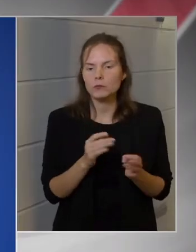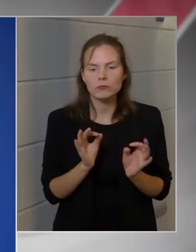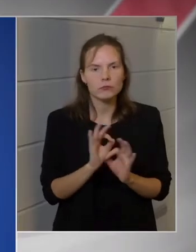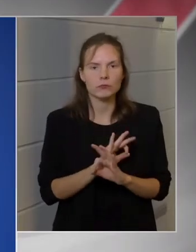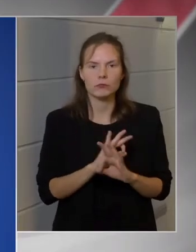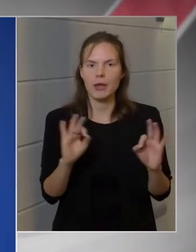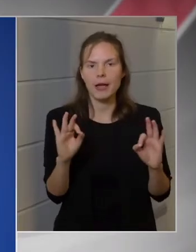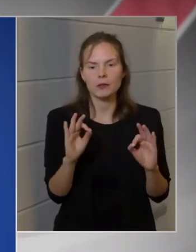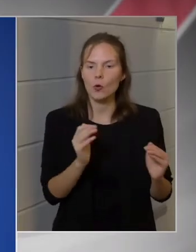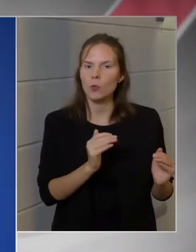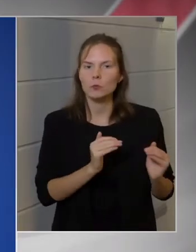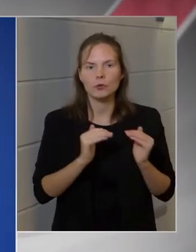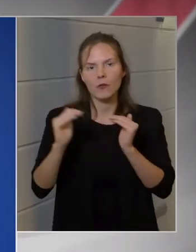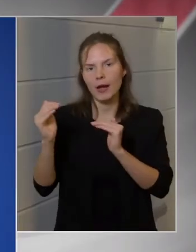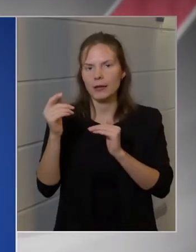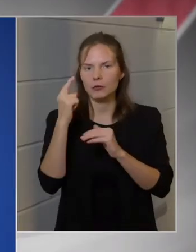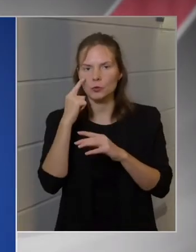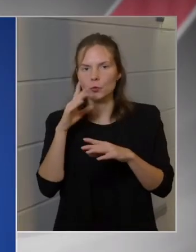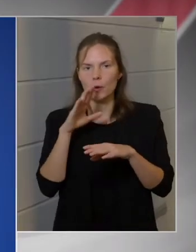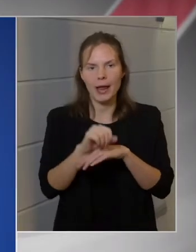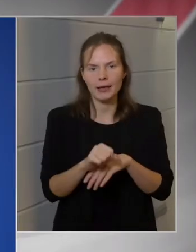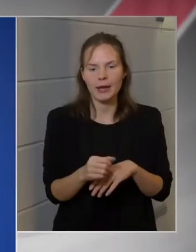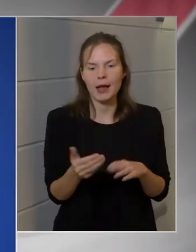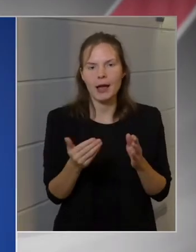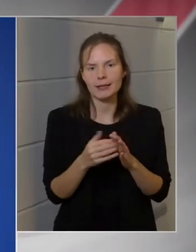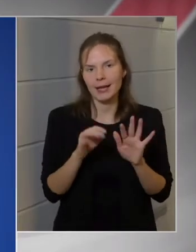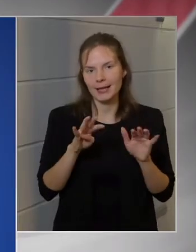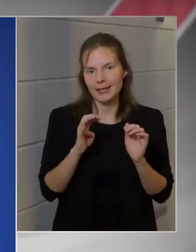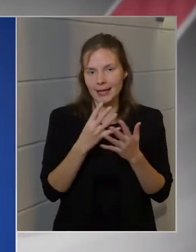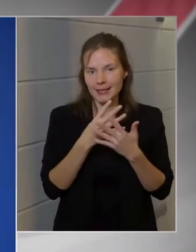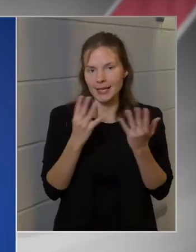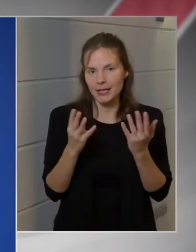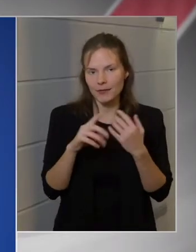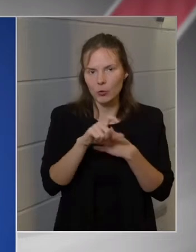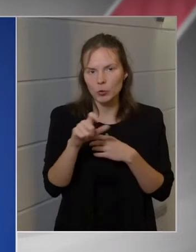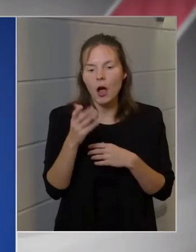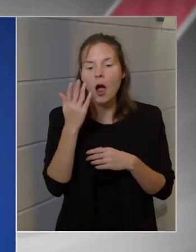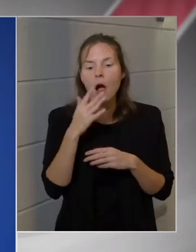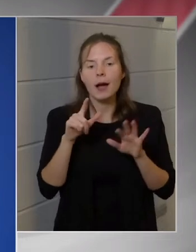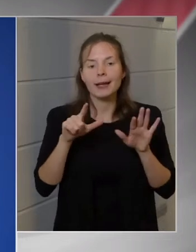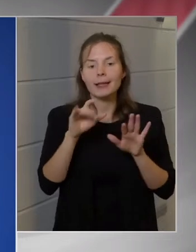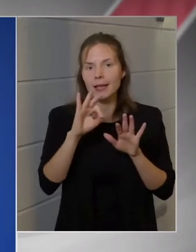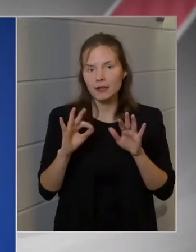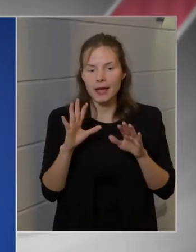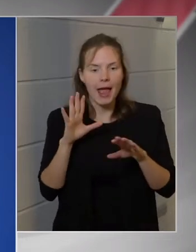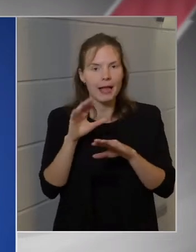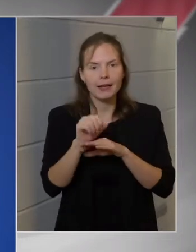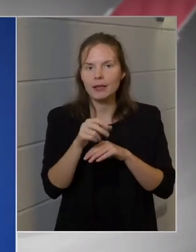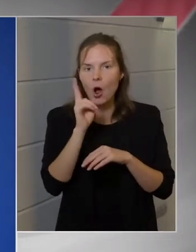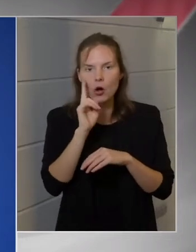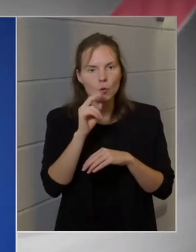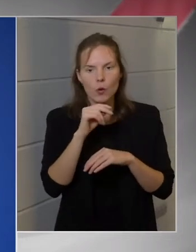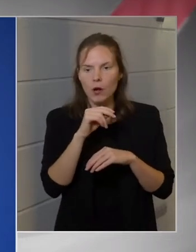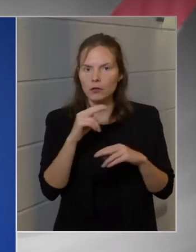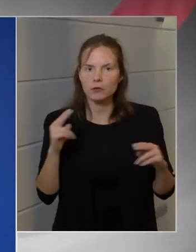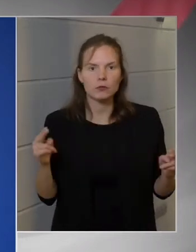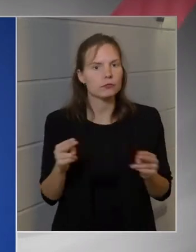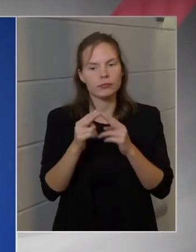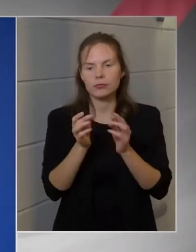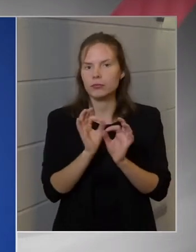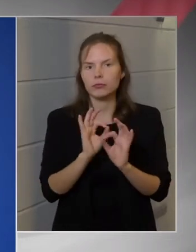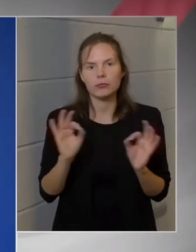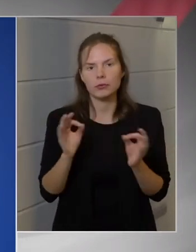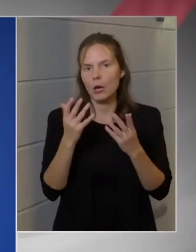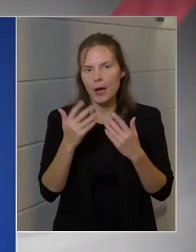legjobb növekedés produkálja 1990-en óta, hogyha ez eléri a 7%-ot, az rendkívül jó eredmény.